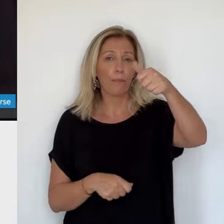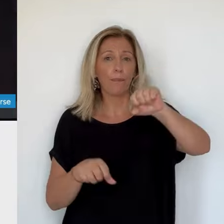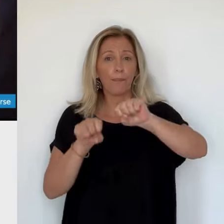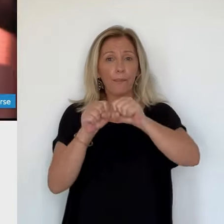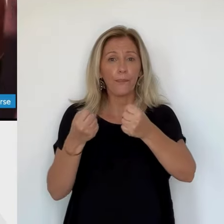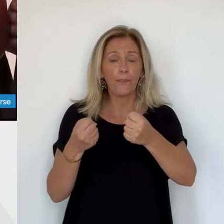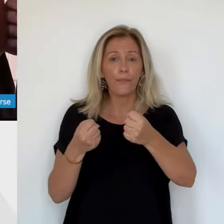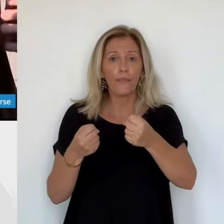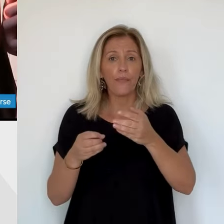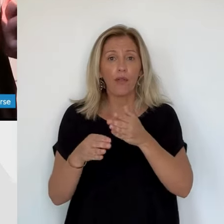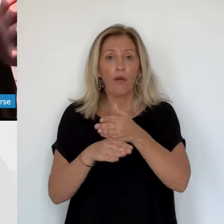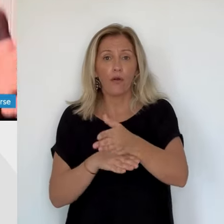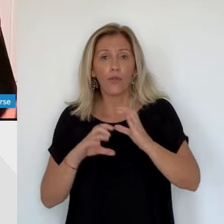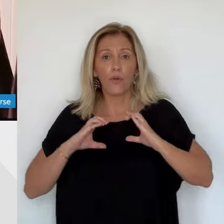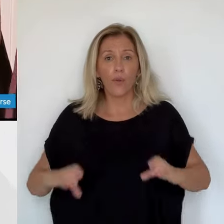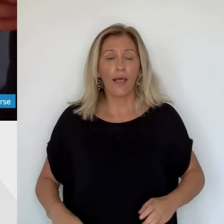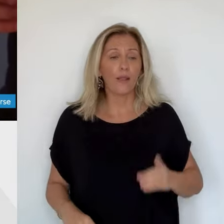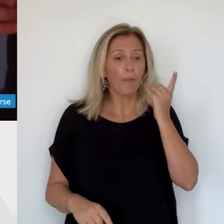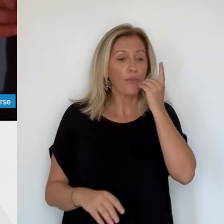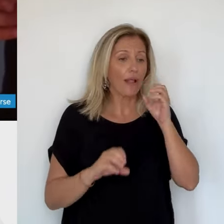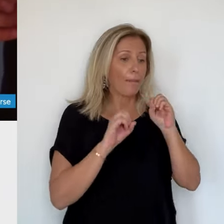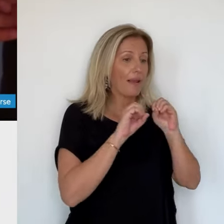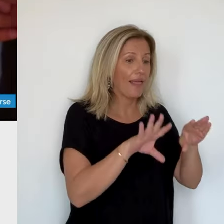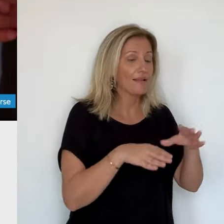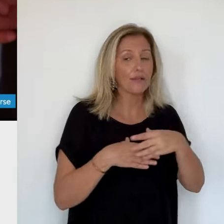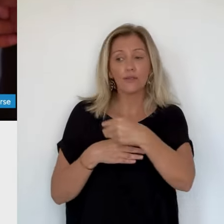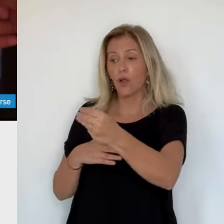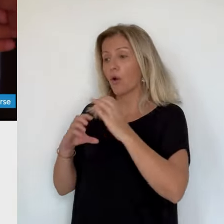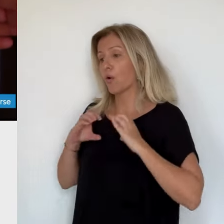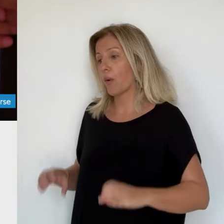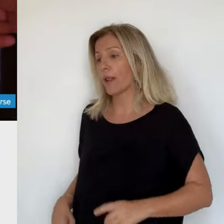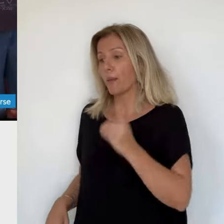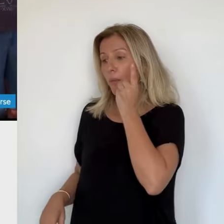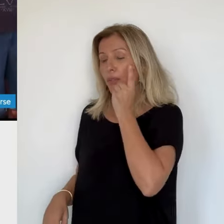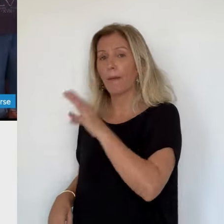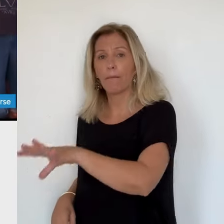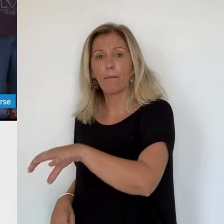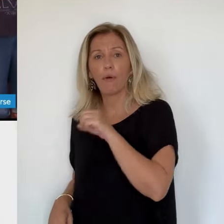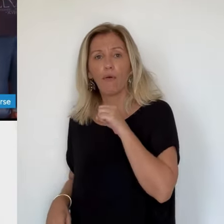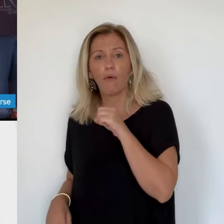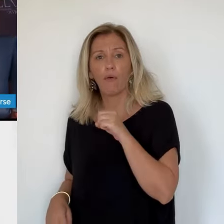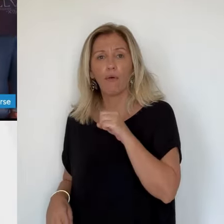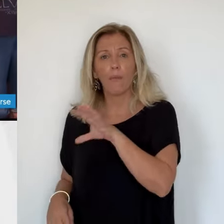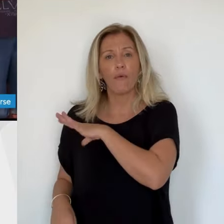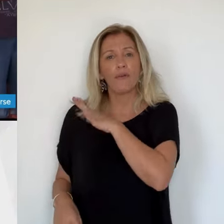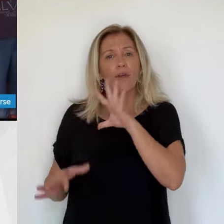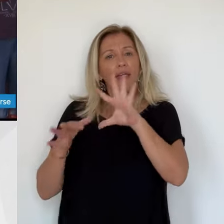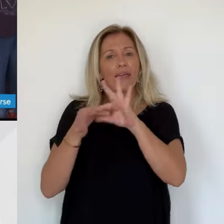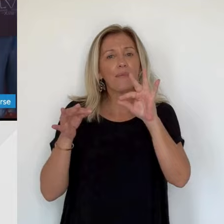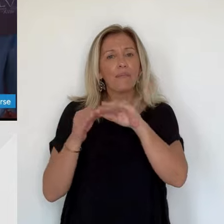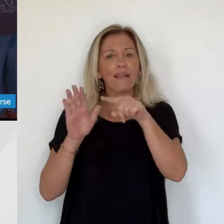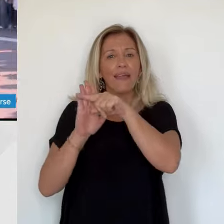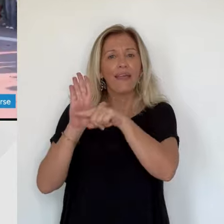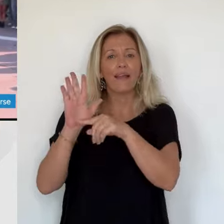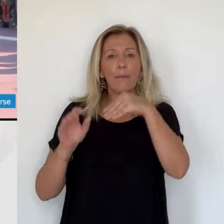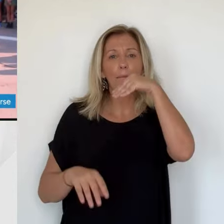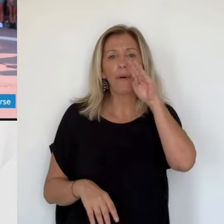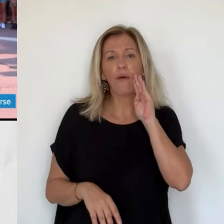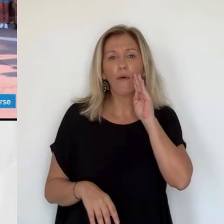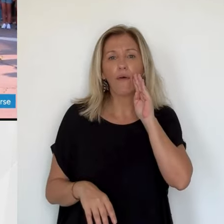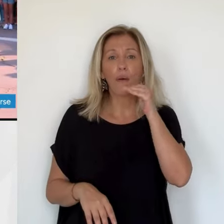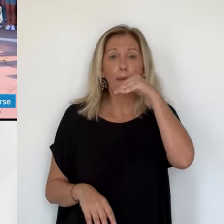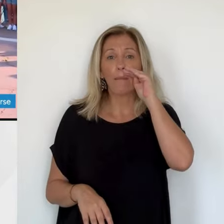interdit. Le règlement intérieur le prévoit déjà, mais un renforcement de la mesure sera expérimenté cette année. C'est la pause